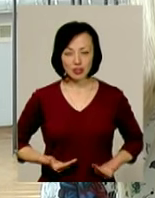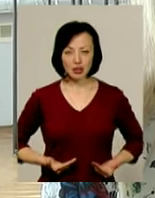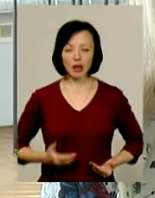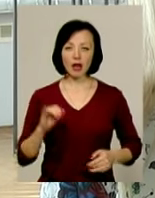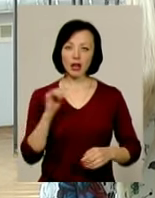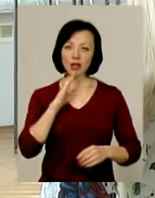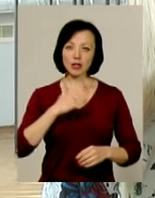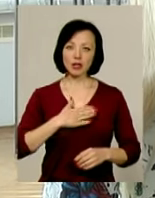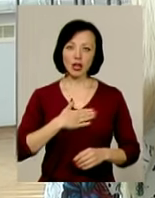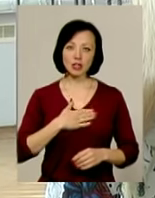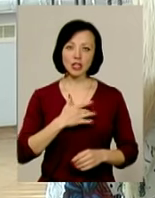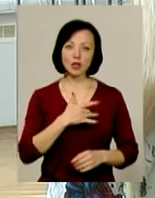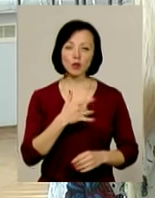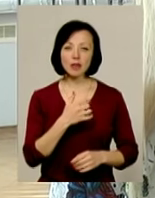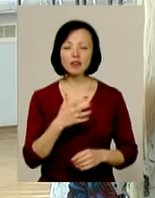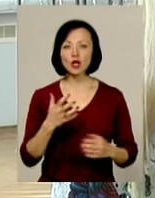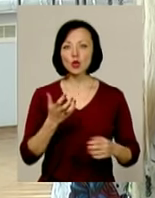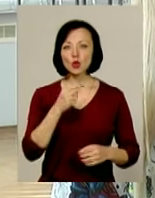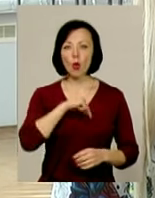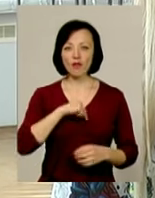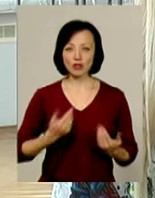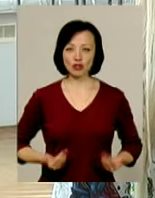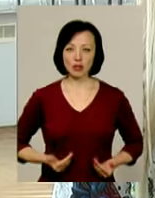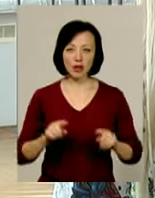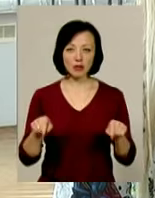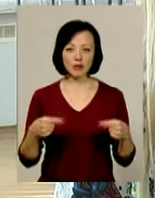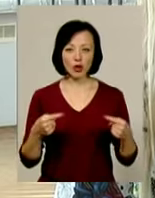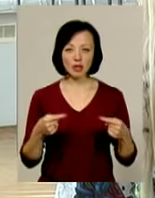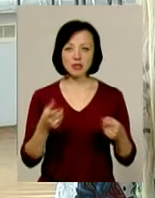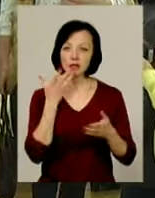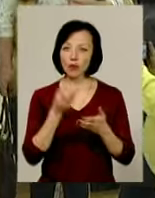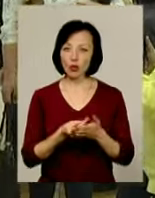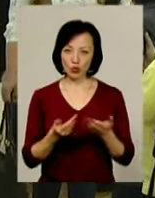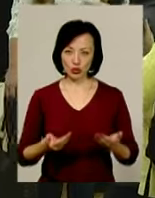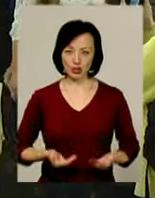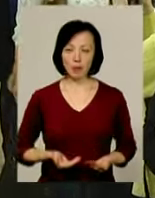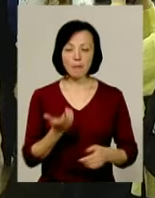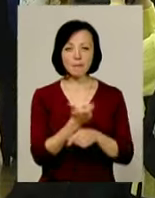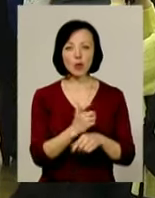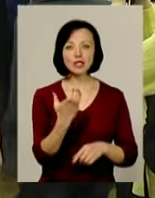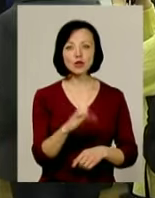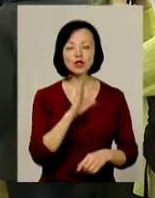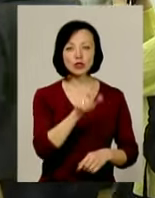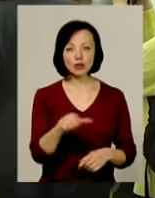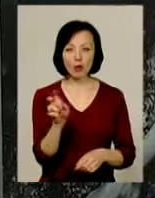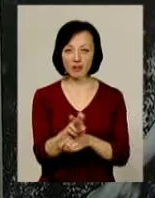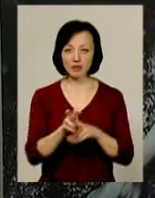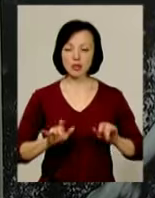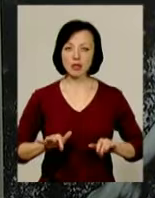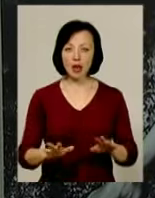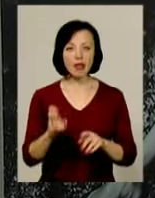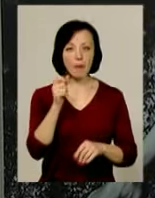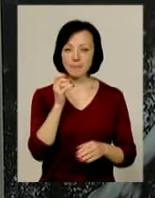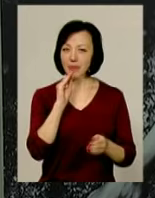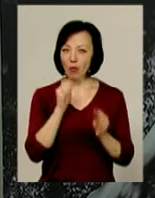І наше інтуїтивне і духовне життя – це творець свого життя. Понад сотня хмельничанок, відвідувачок заходу, не